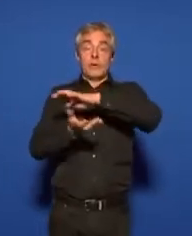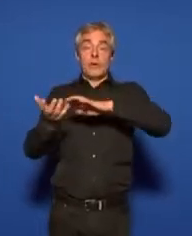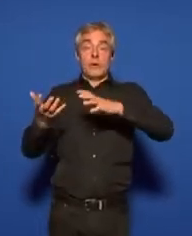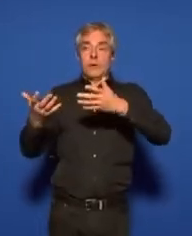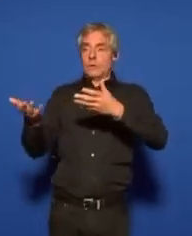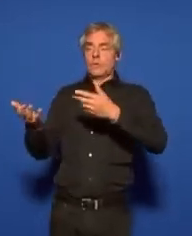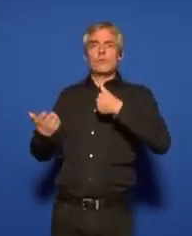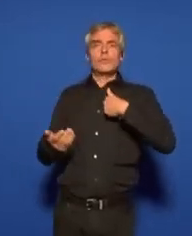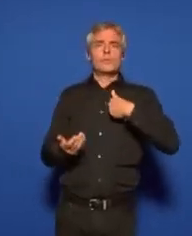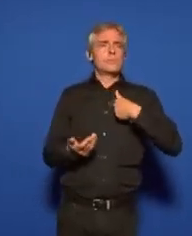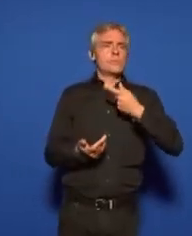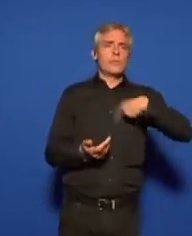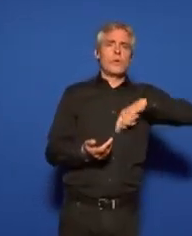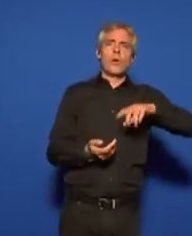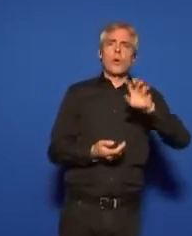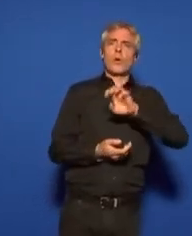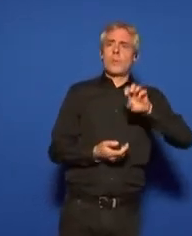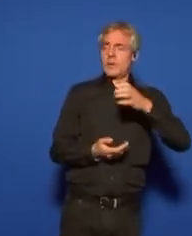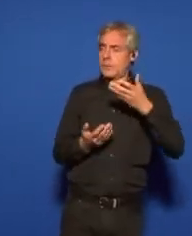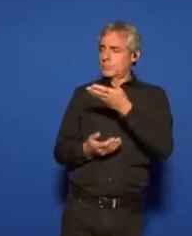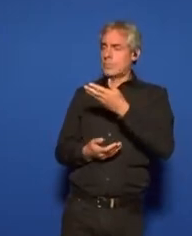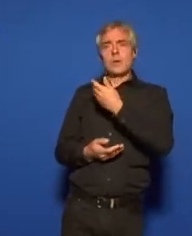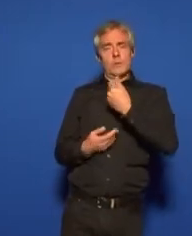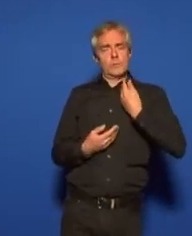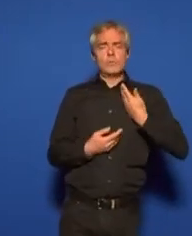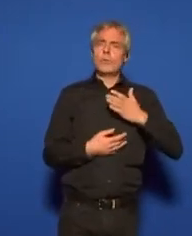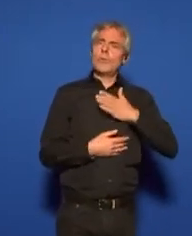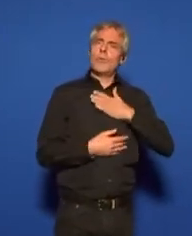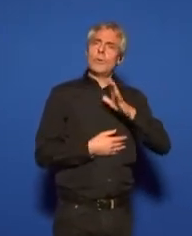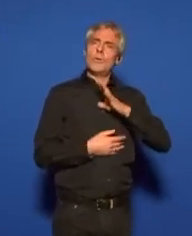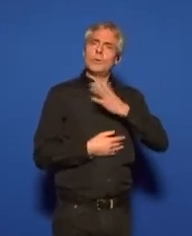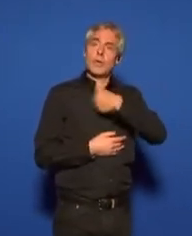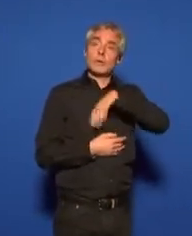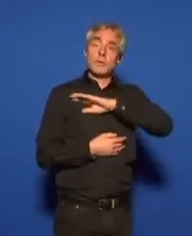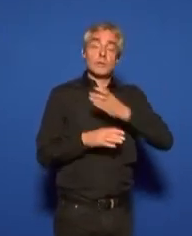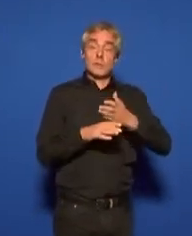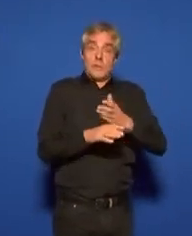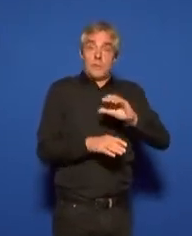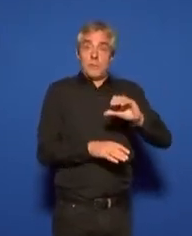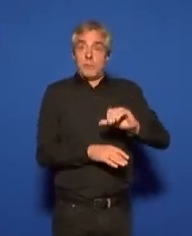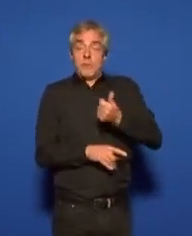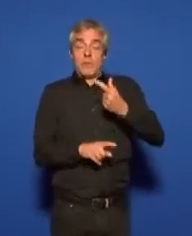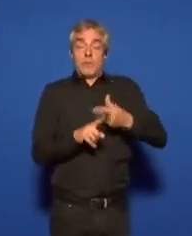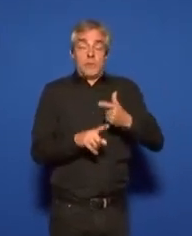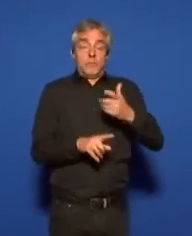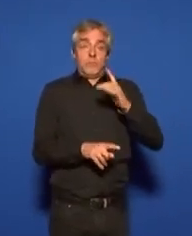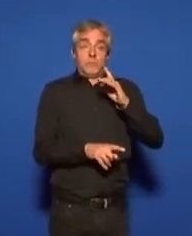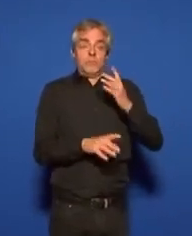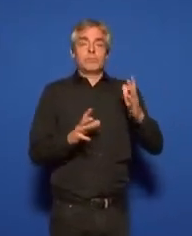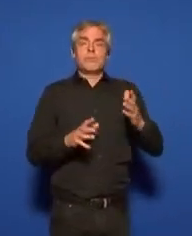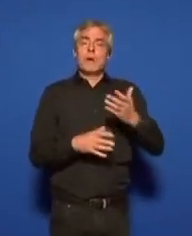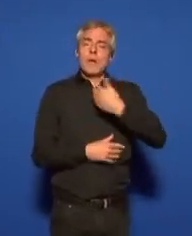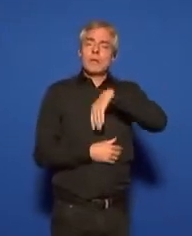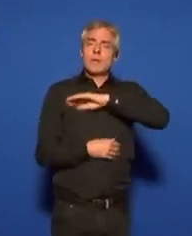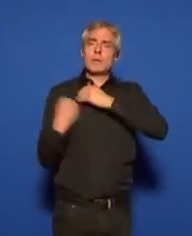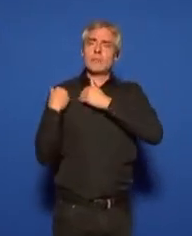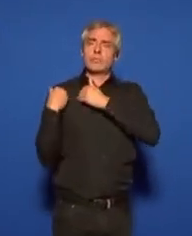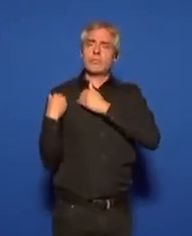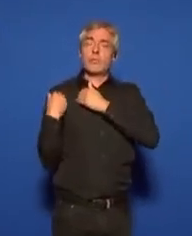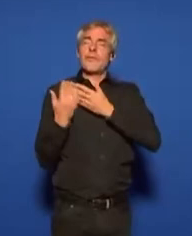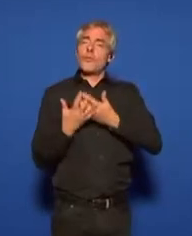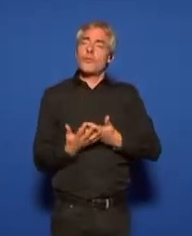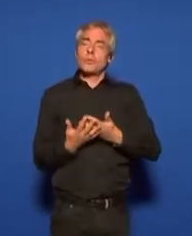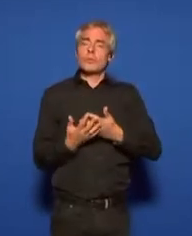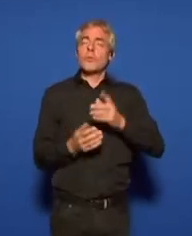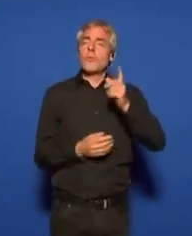débâcle, nous, nous avons des responsabilités sans précédent. Nous avons des responsabilités sans